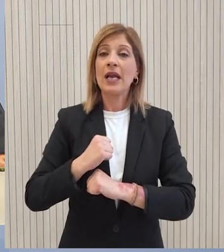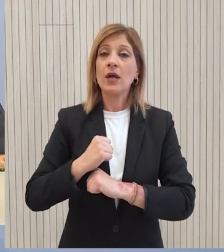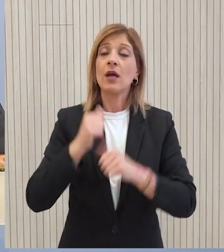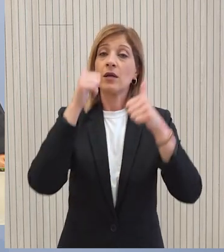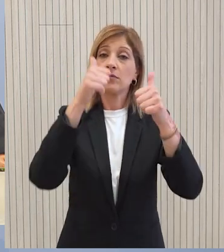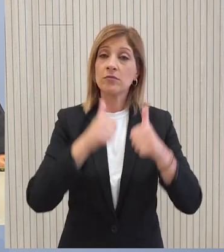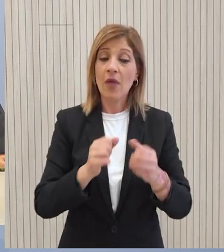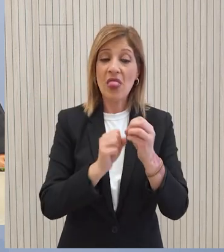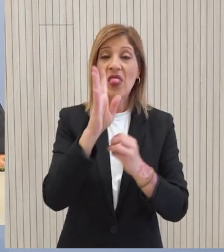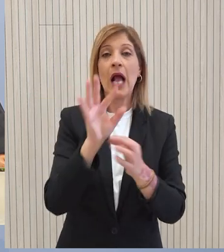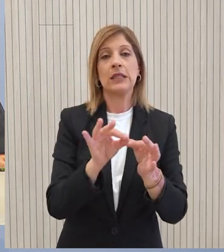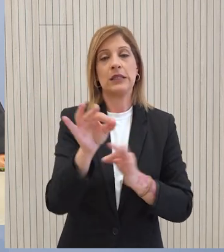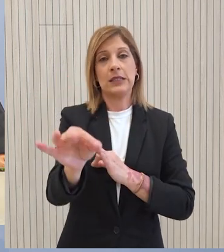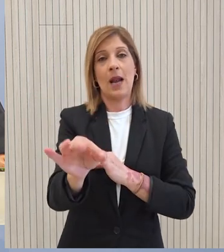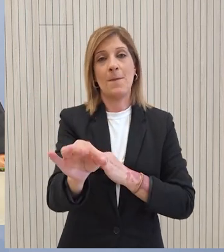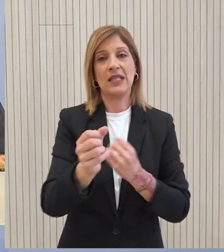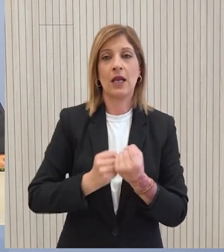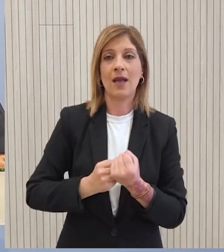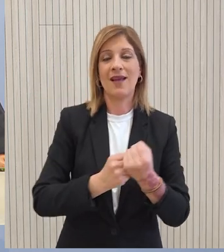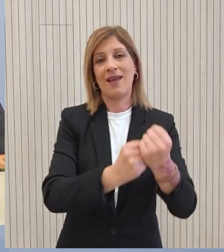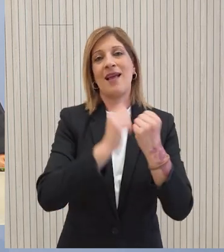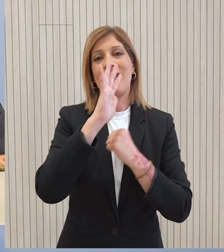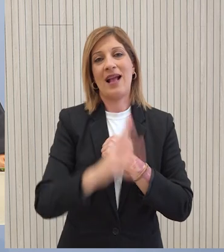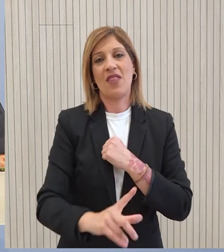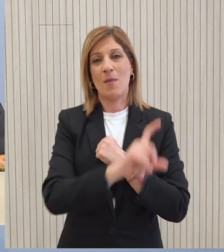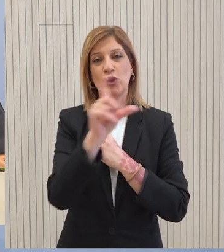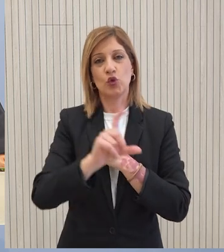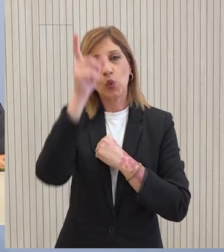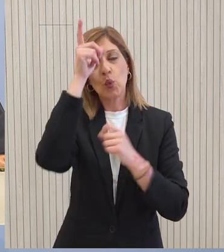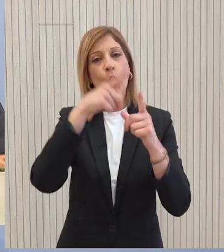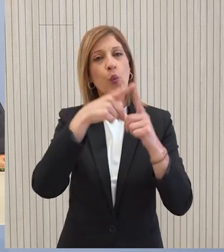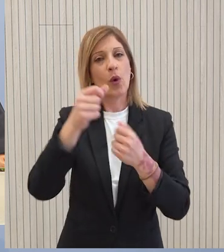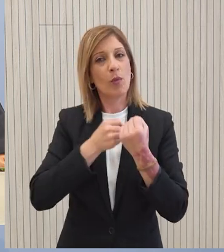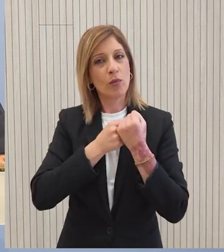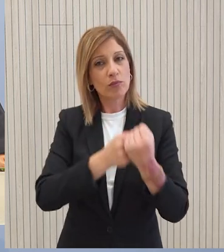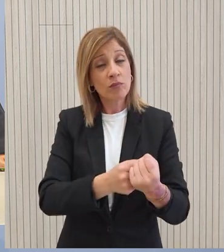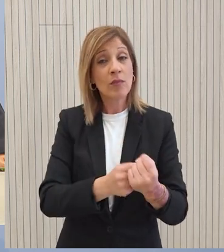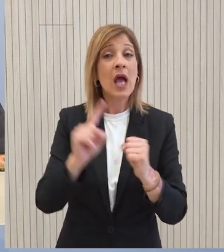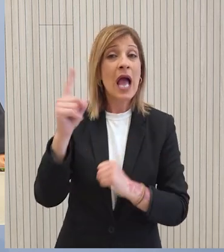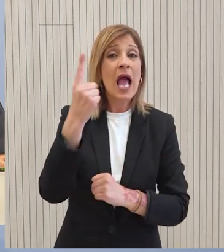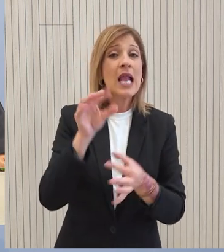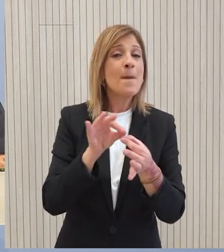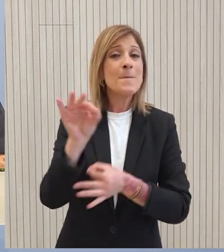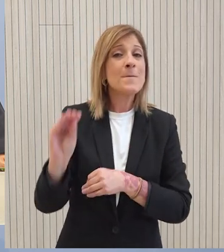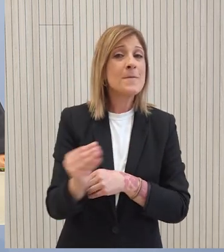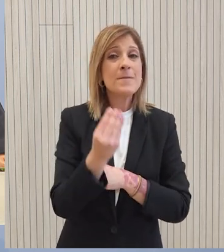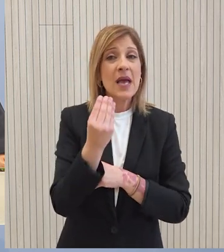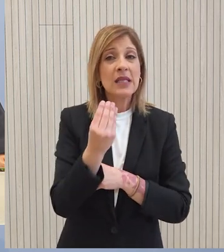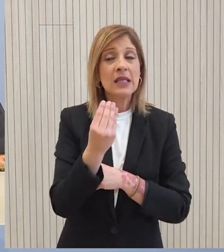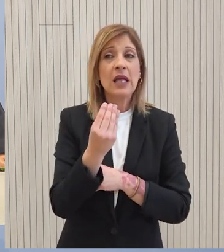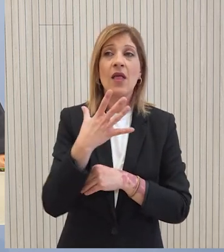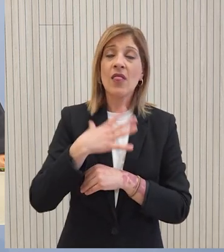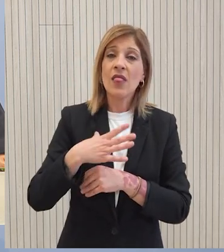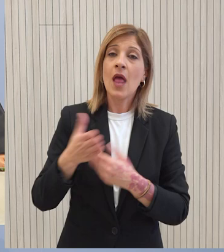ανακοίνωσε τα 14 μέτρα που άπτονται της καθημερινότητας του τουρκοκύπριου στην πατριωτό μας. Ένα εξ αυτών των μέτρων είναι η